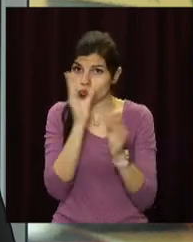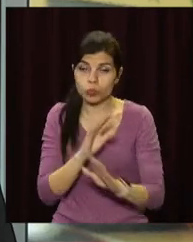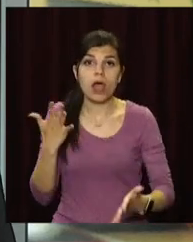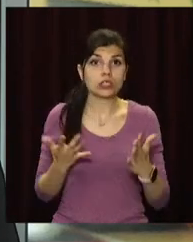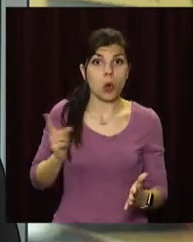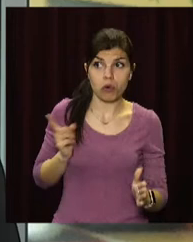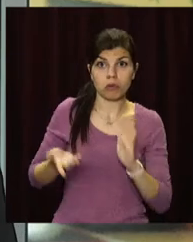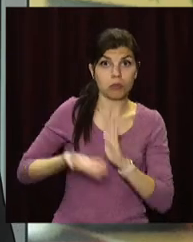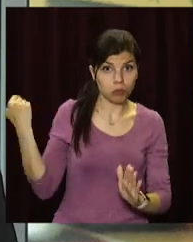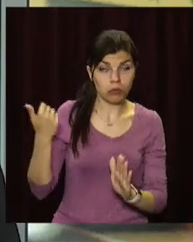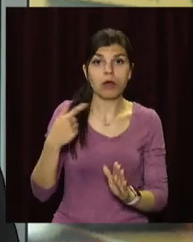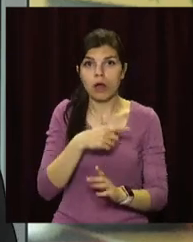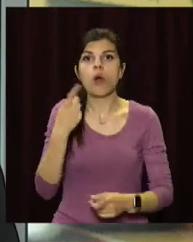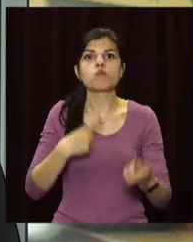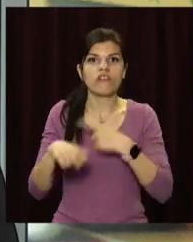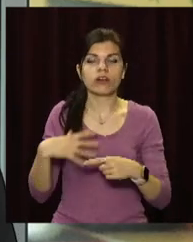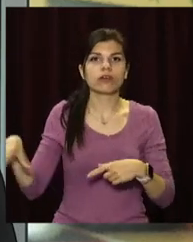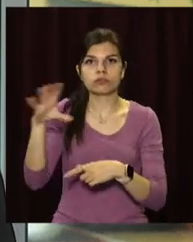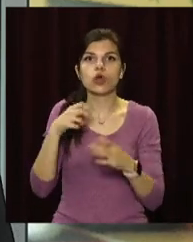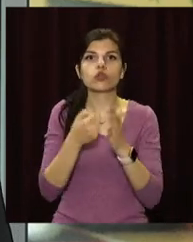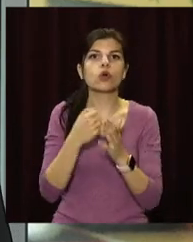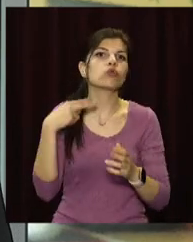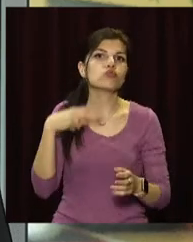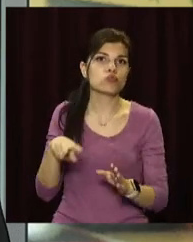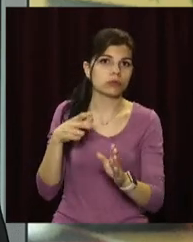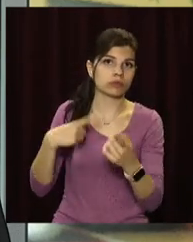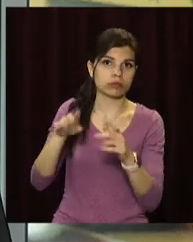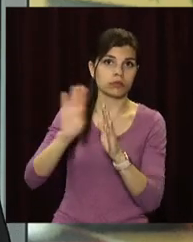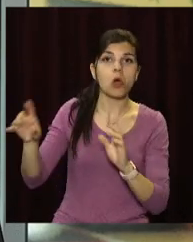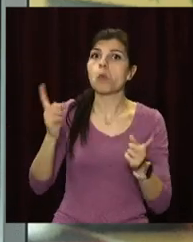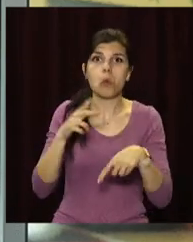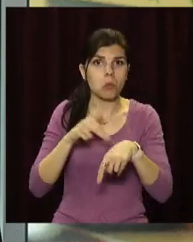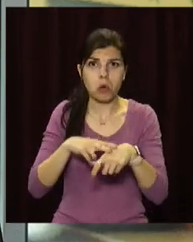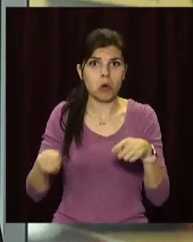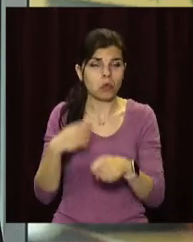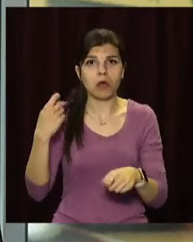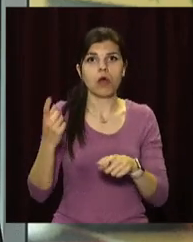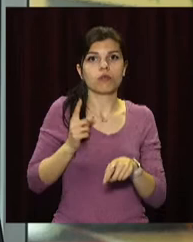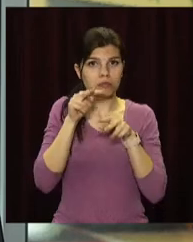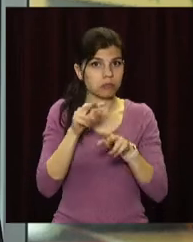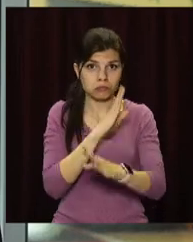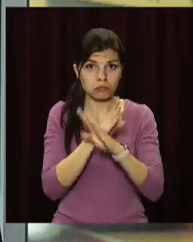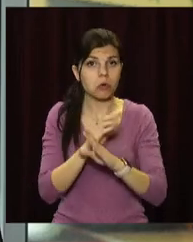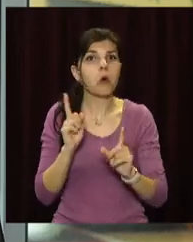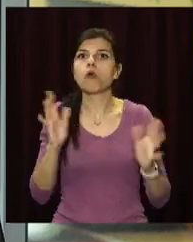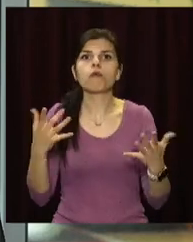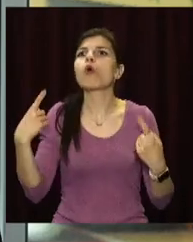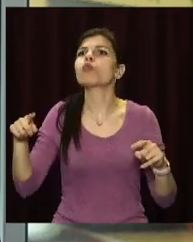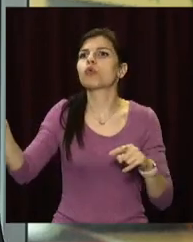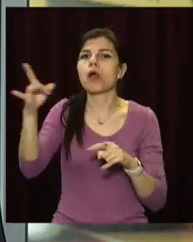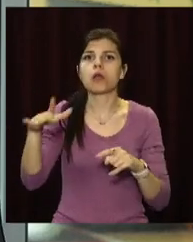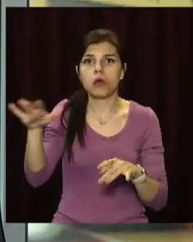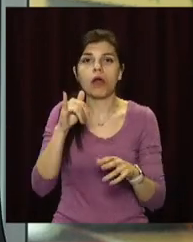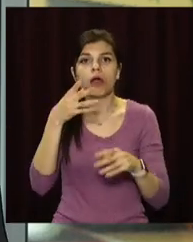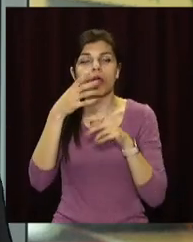охорону знімуть, повернуть усіх пацієнтів до СІЗО. Чому поліція раптово перериває варту та яка ситуація в інших регіонах, з